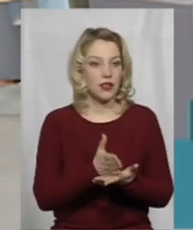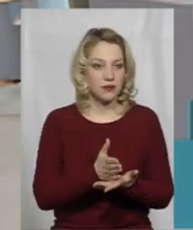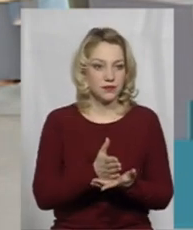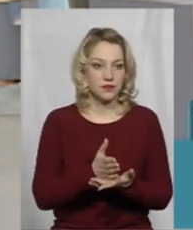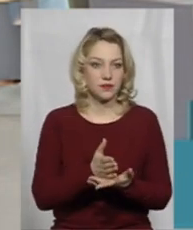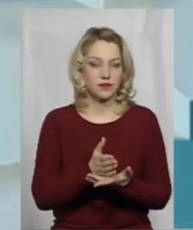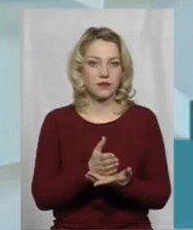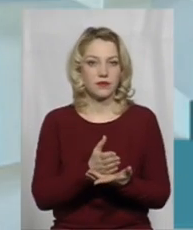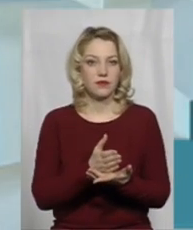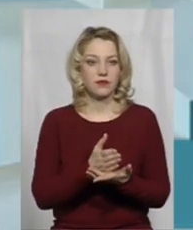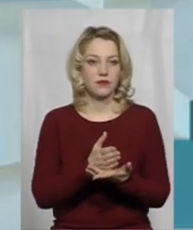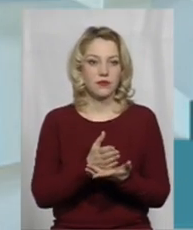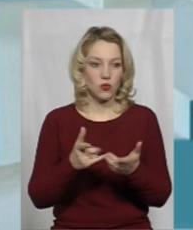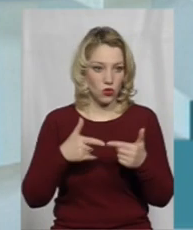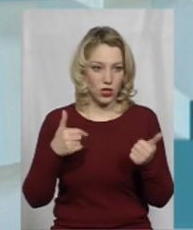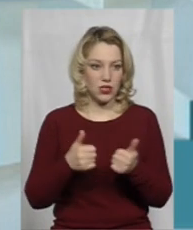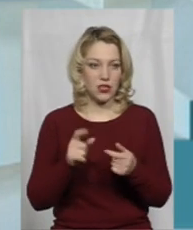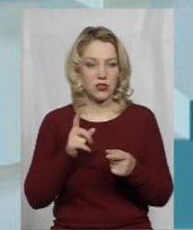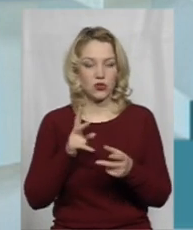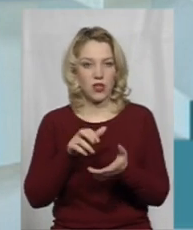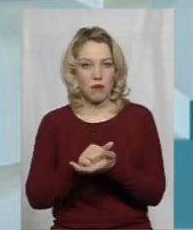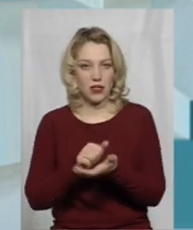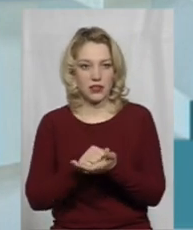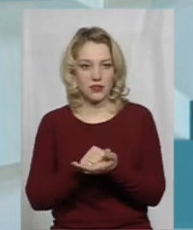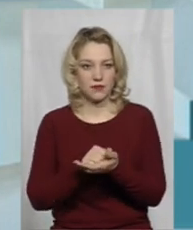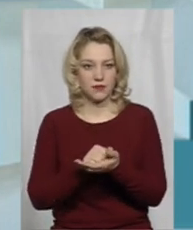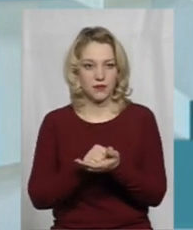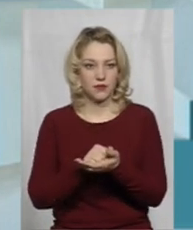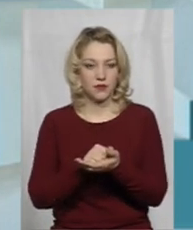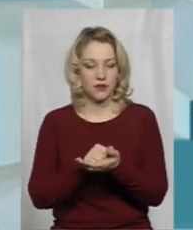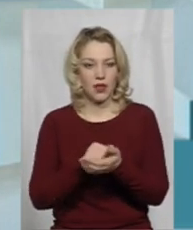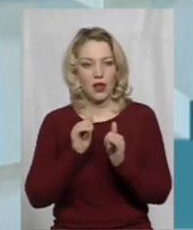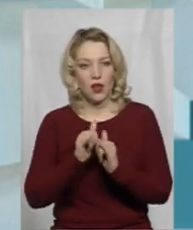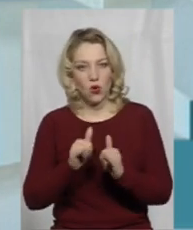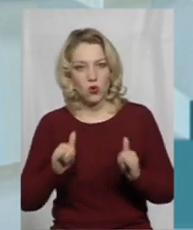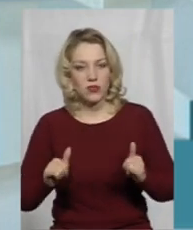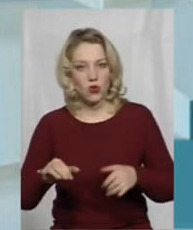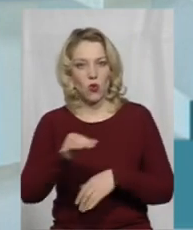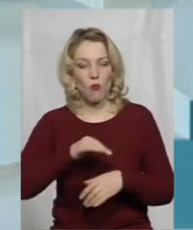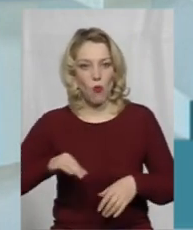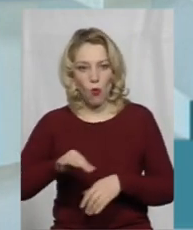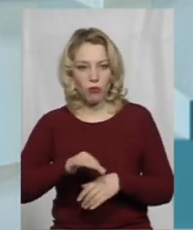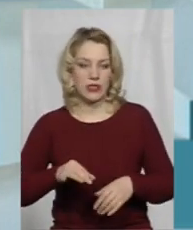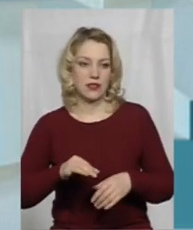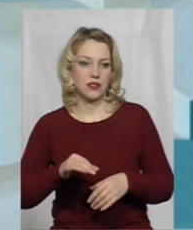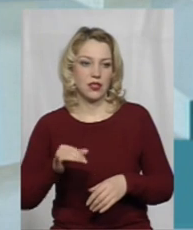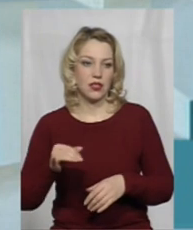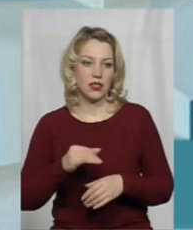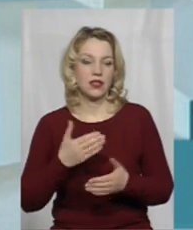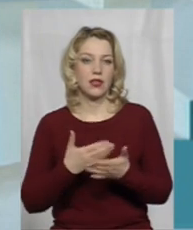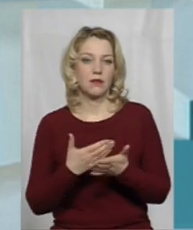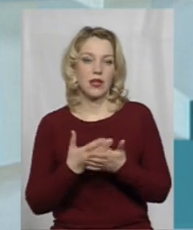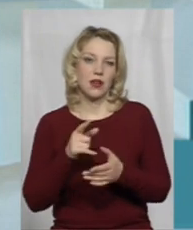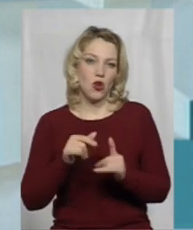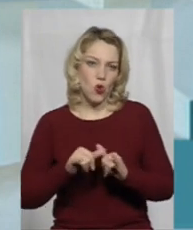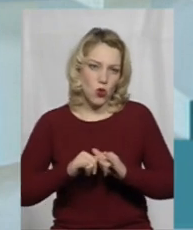організації, які займаються розвитком області. Тобто,